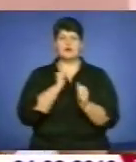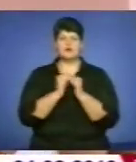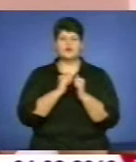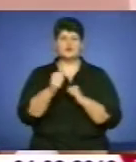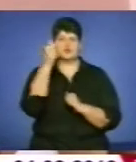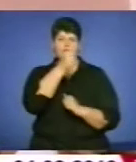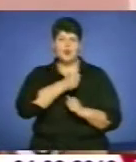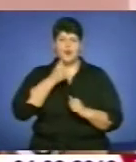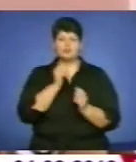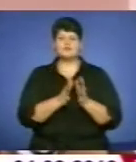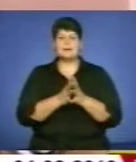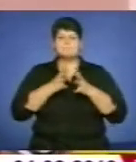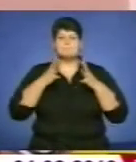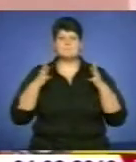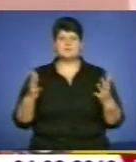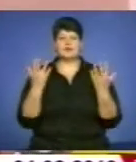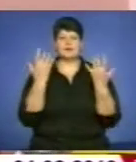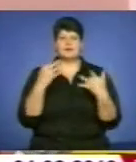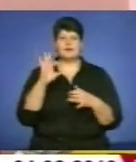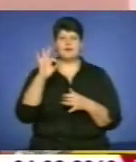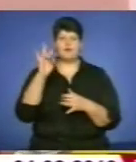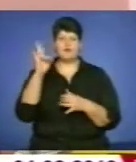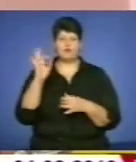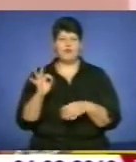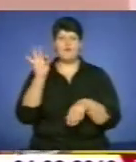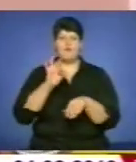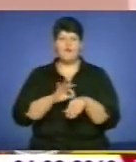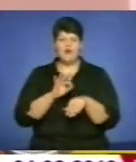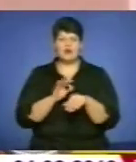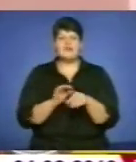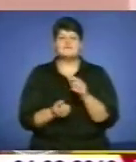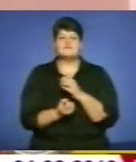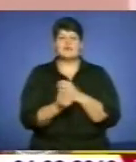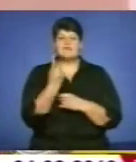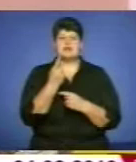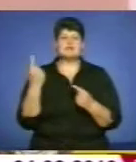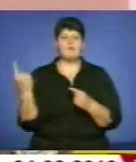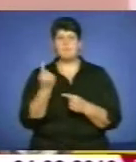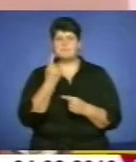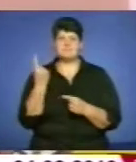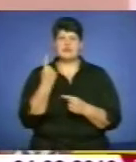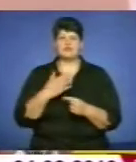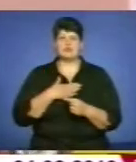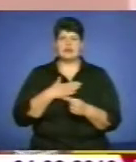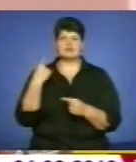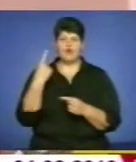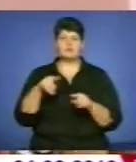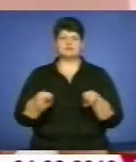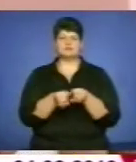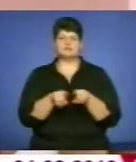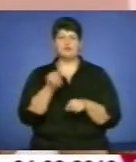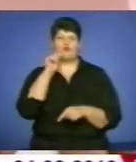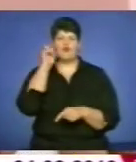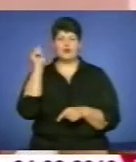Щороку збільшується кількість онкологічних хворих, які виявляються вперше, як в нас в області, так і в Україні.